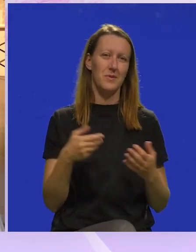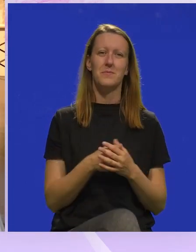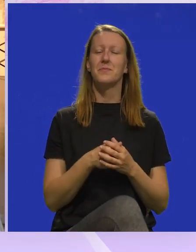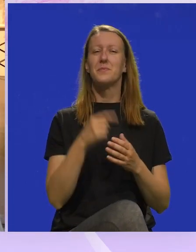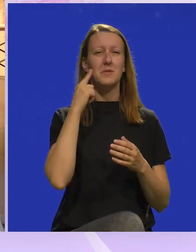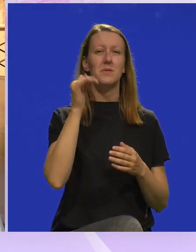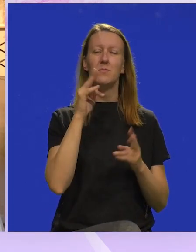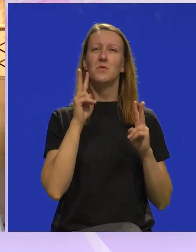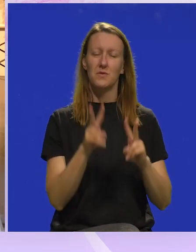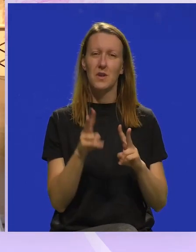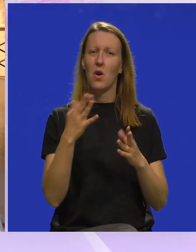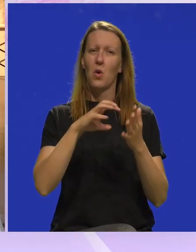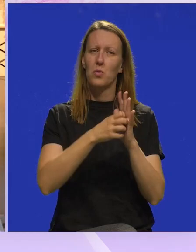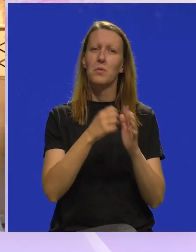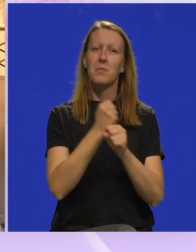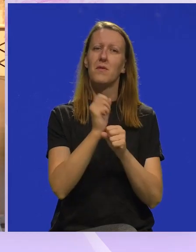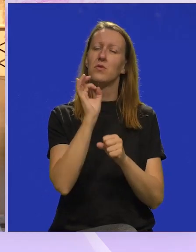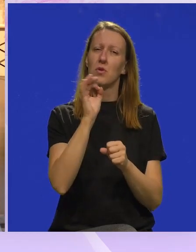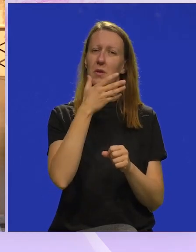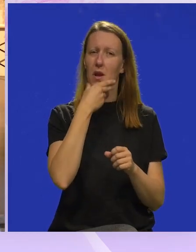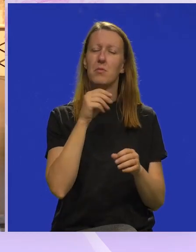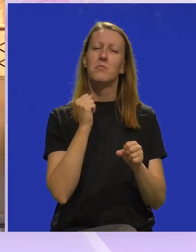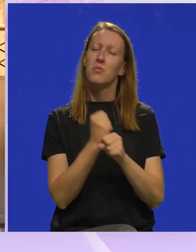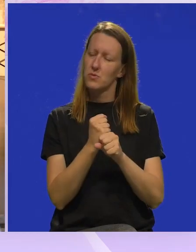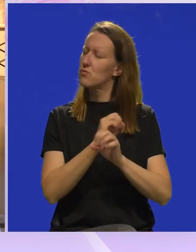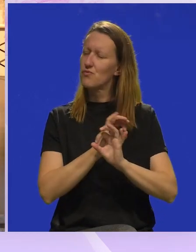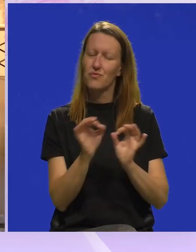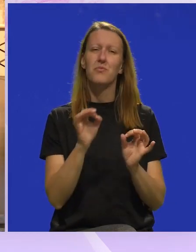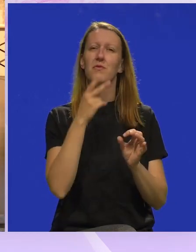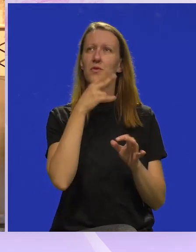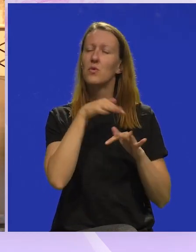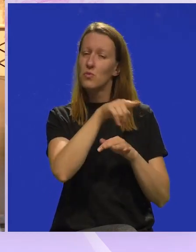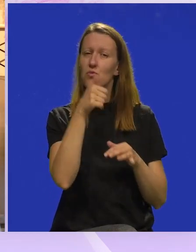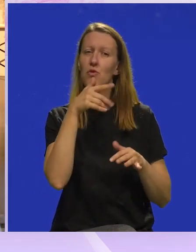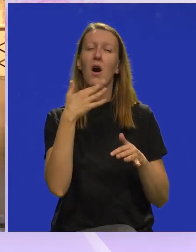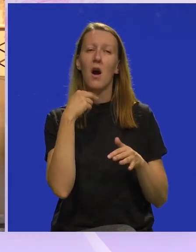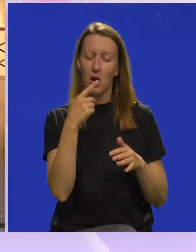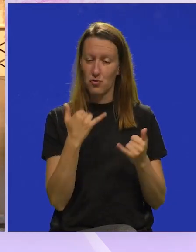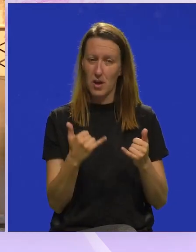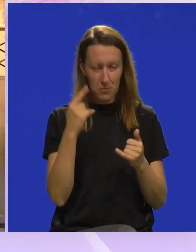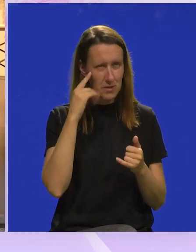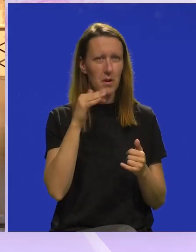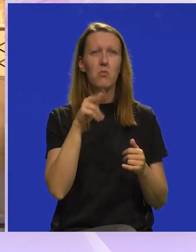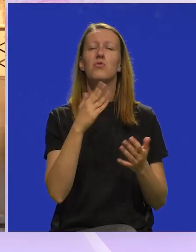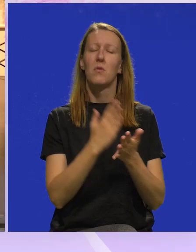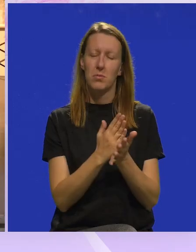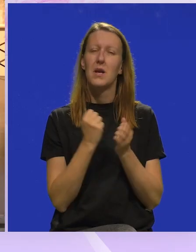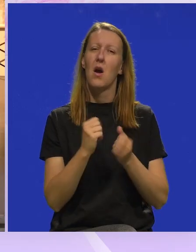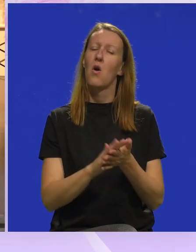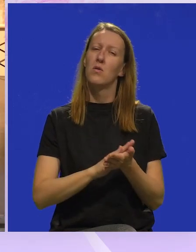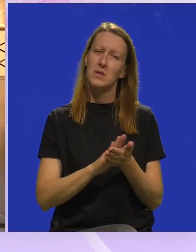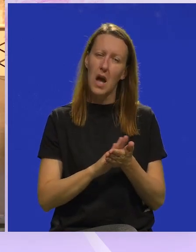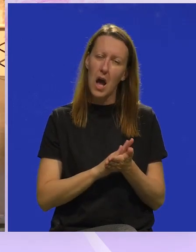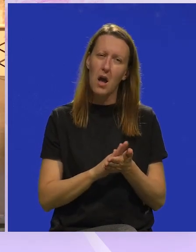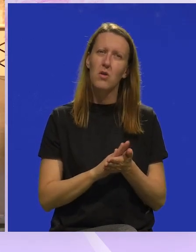mislim da smo stvarno kao ekipa napravili jedan jako lijep posao. Sudjeći po reakcijama publike danas, mislim da možemo biti jako